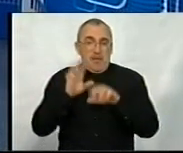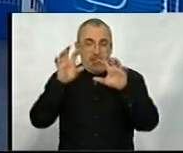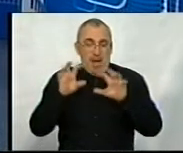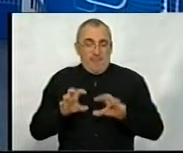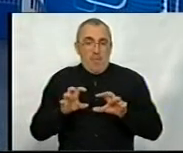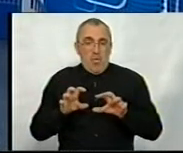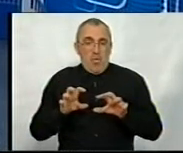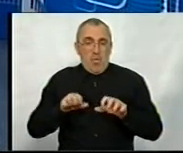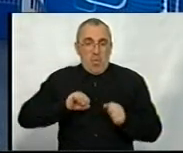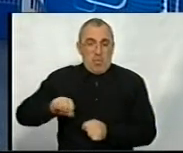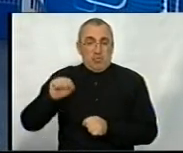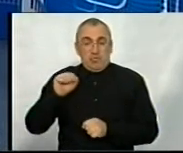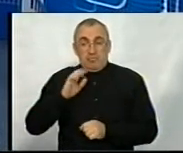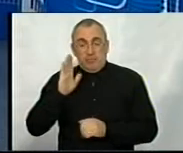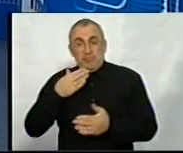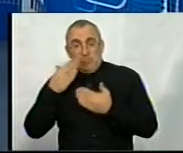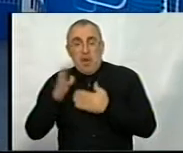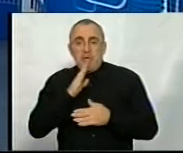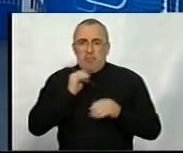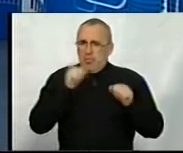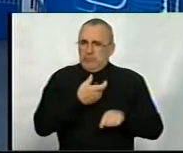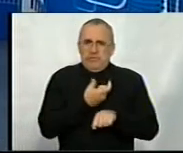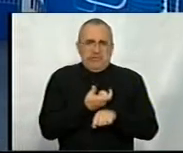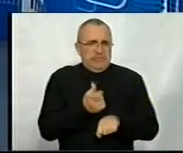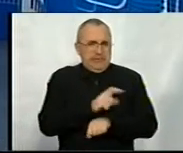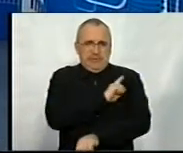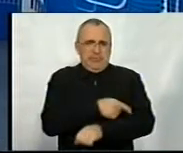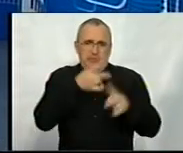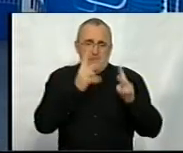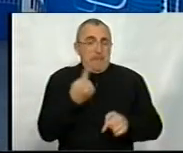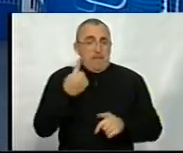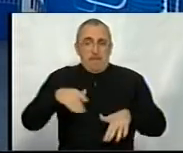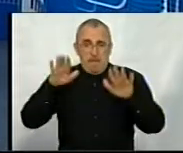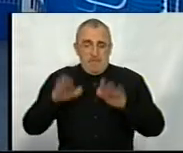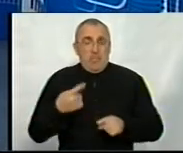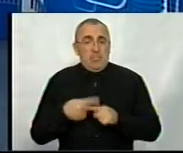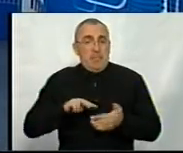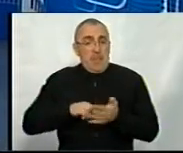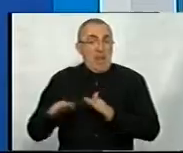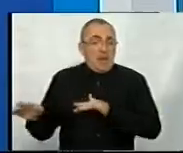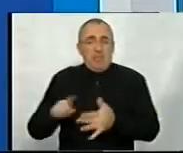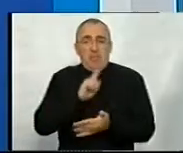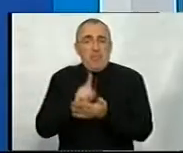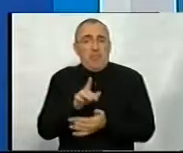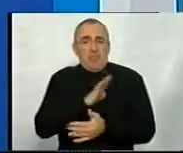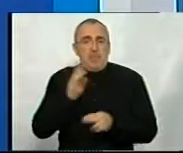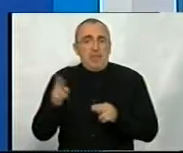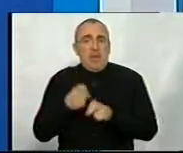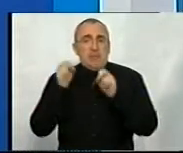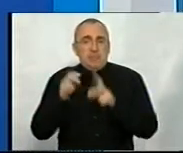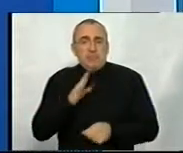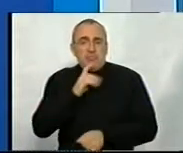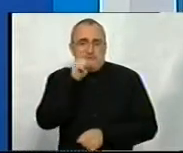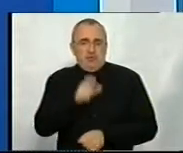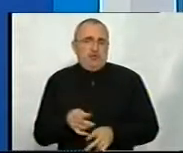відреагувати, жінка може дуже сильно постраждати. Тому на першому місці, ось в цьому плані дій, повинна бути безпека цієї